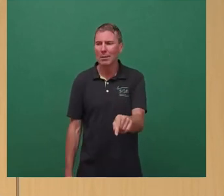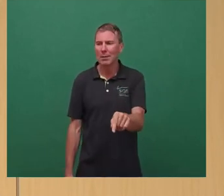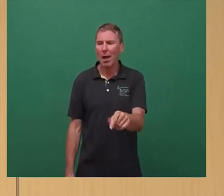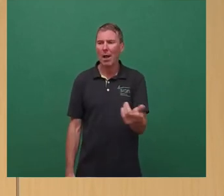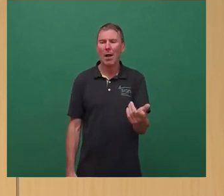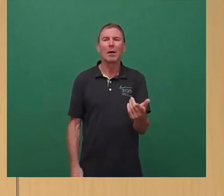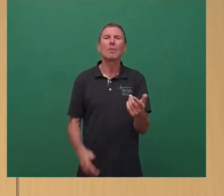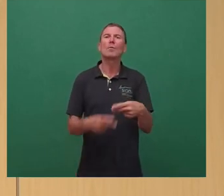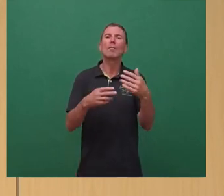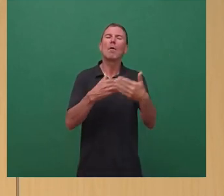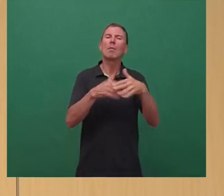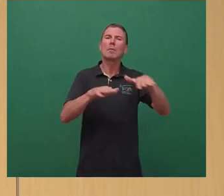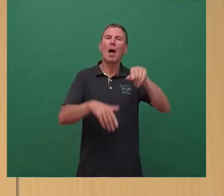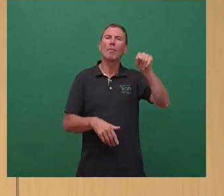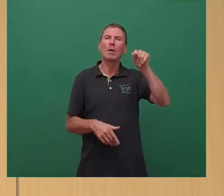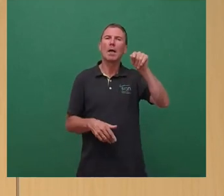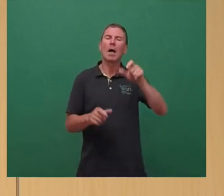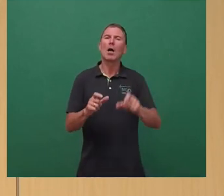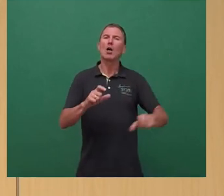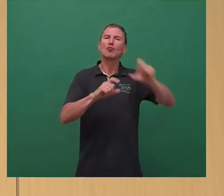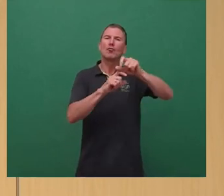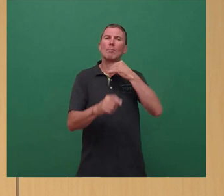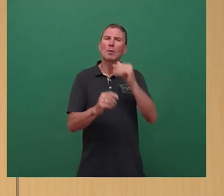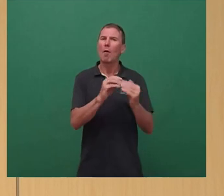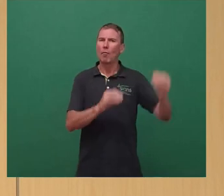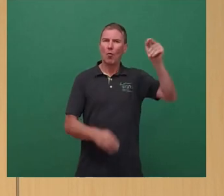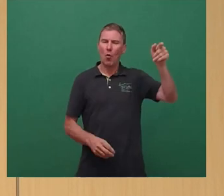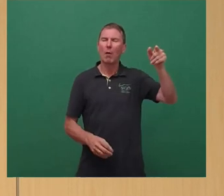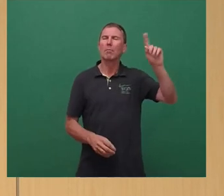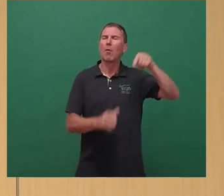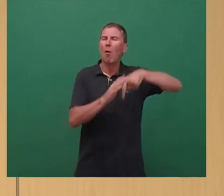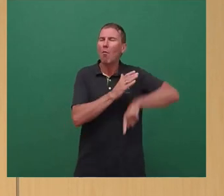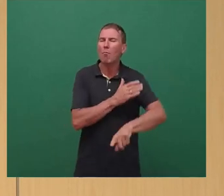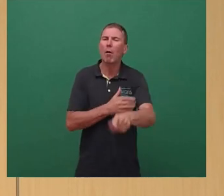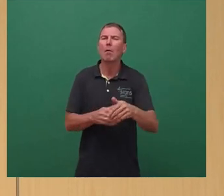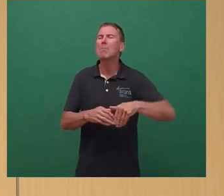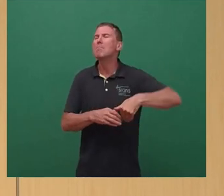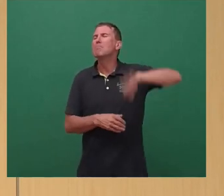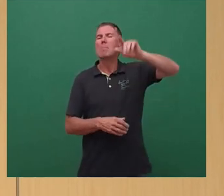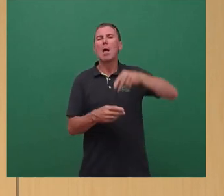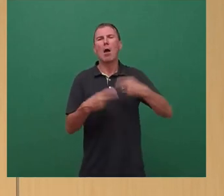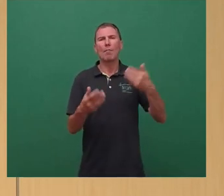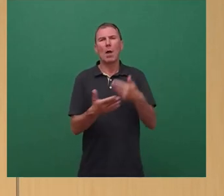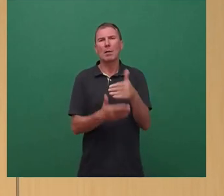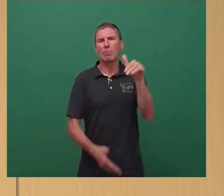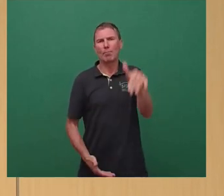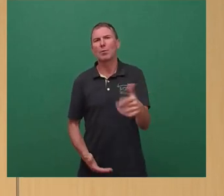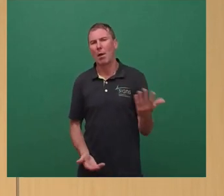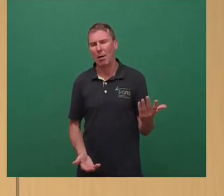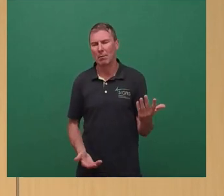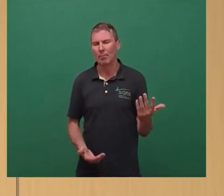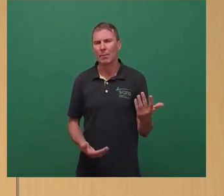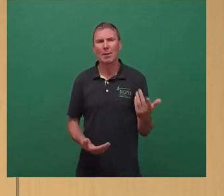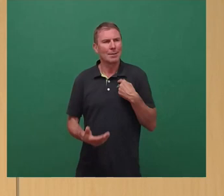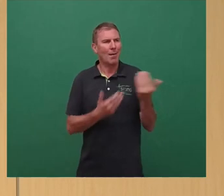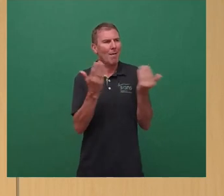öffentliche Nahverkehr im Zuschussbedarf höher, weil das ein aufwendigeres öffentliches Angebot ist. Also, ich glaube, und das